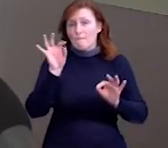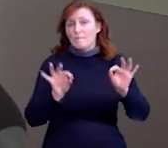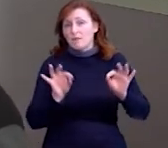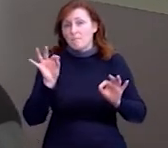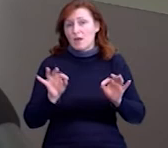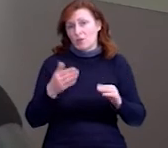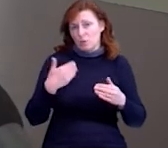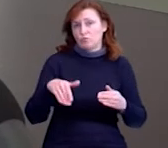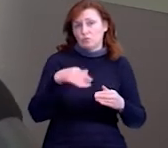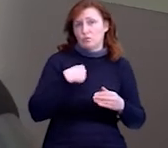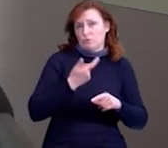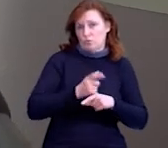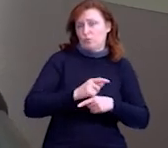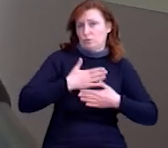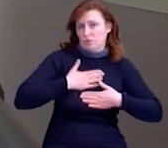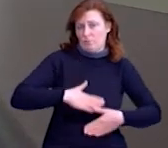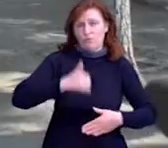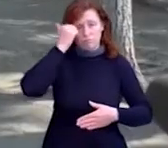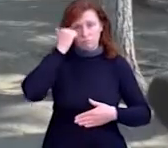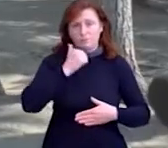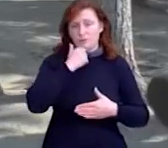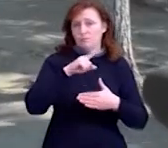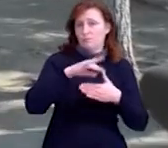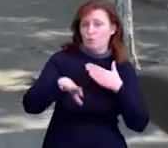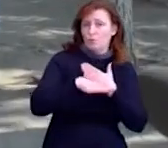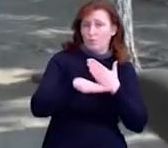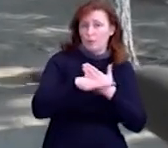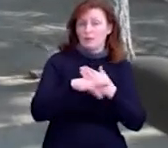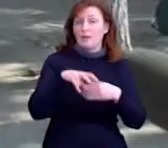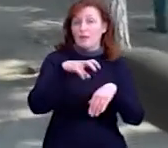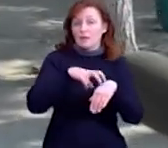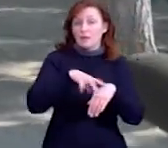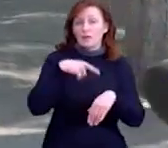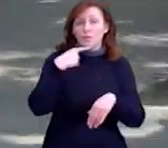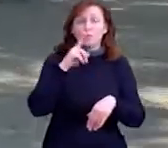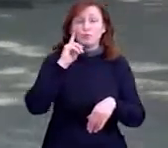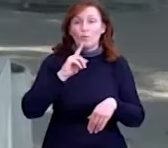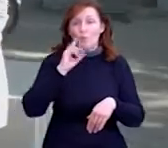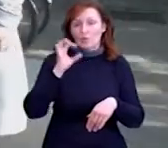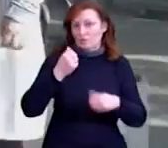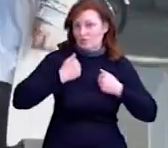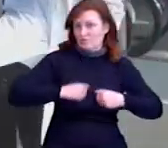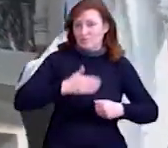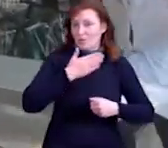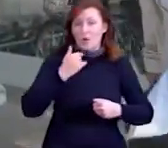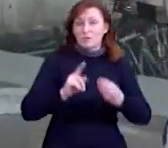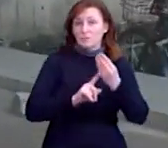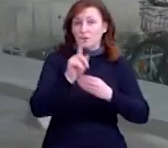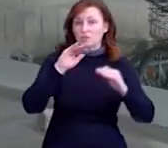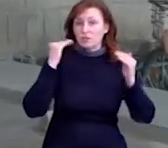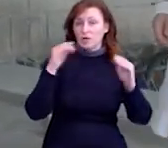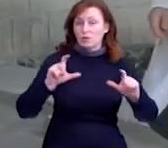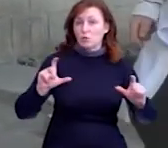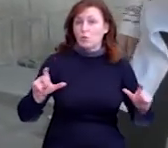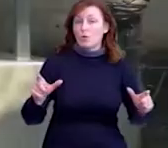В принципі чудово, я задоволений абсолютно. Лікарі кажуть, поки що вдягати такі костюми не доводилося. З початку карантину в лікарні